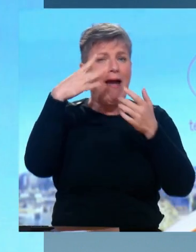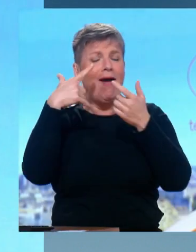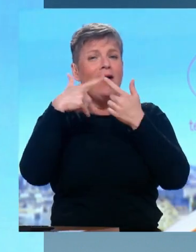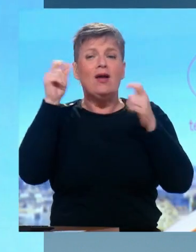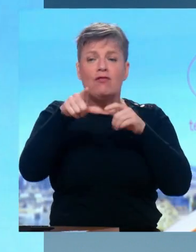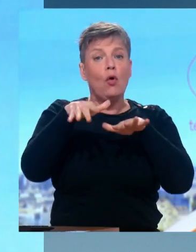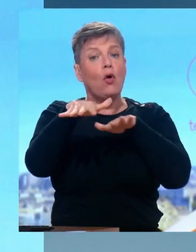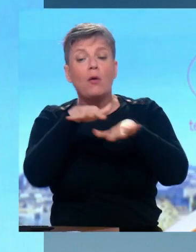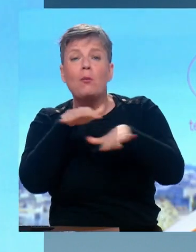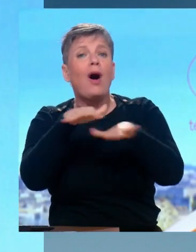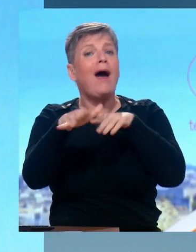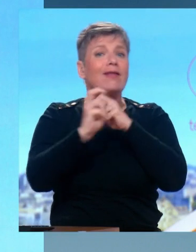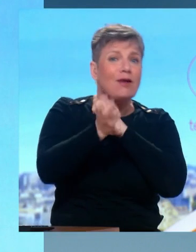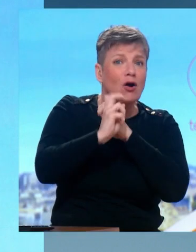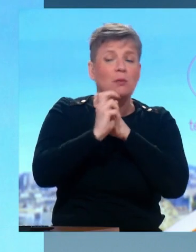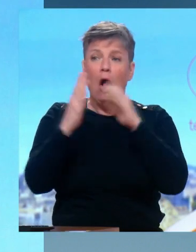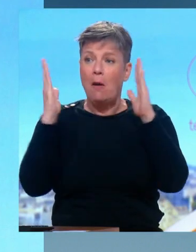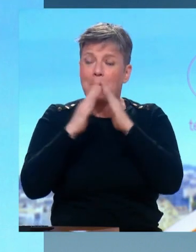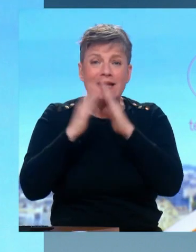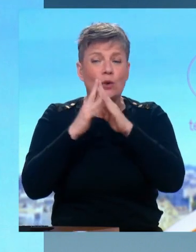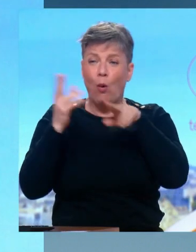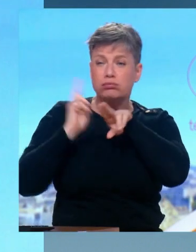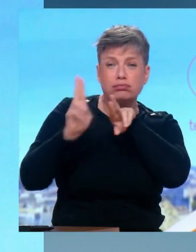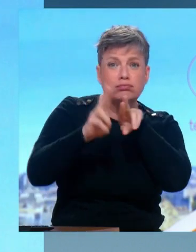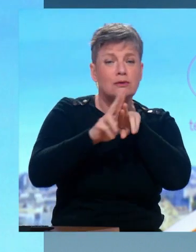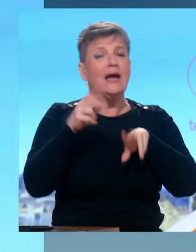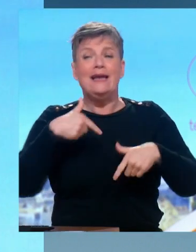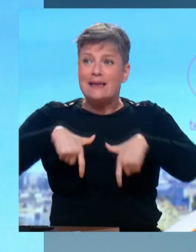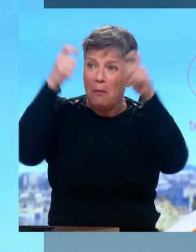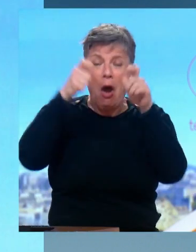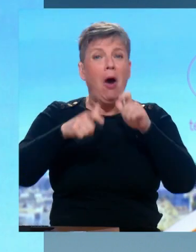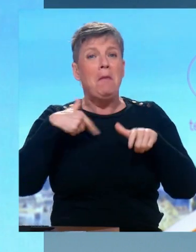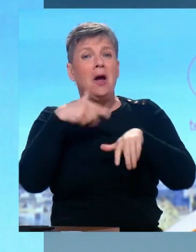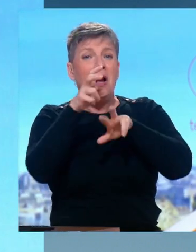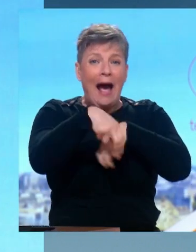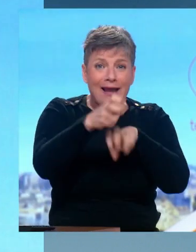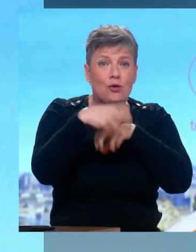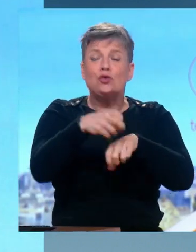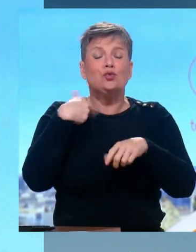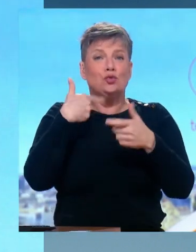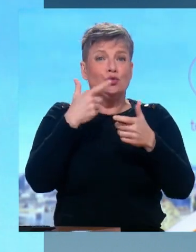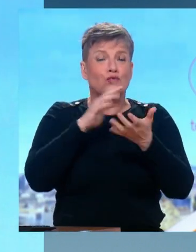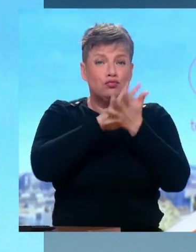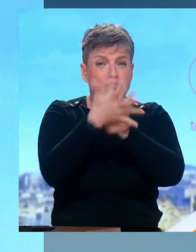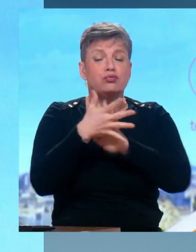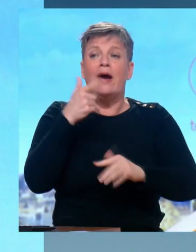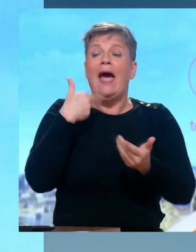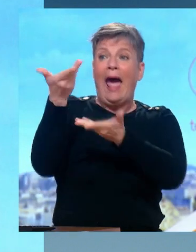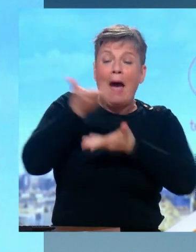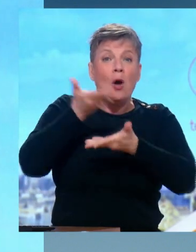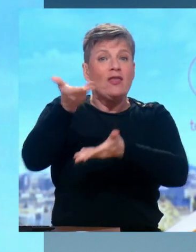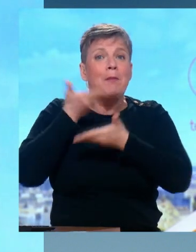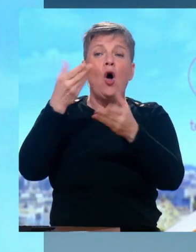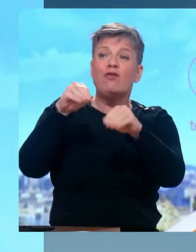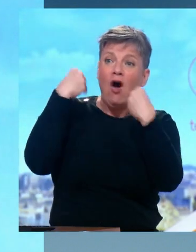rénover les maisons, les immeubles, transformer l'agriculture, arrêter les importations parce qu'à force de désindustrialiser notre